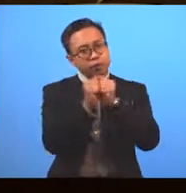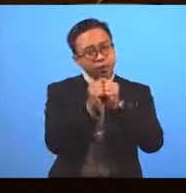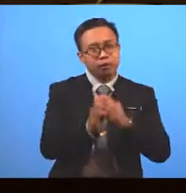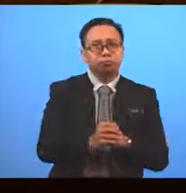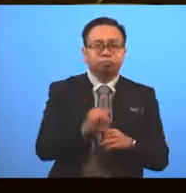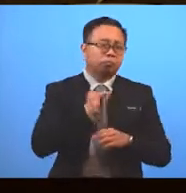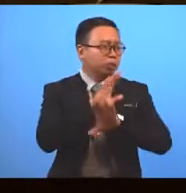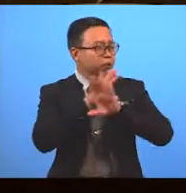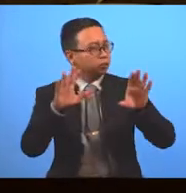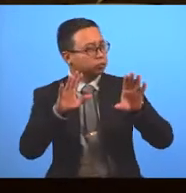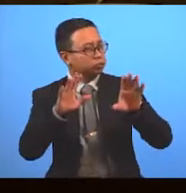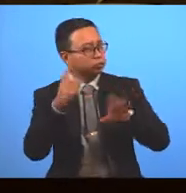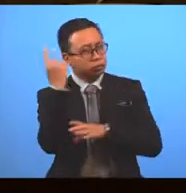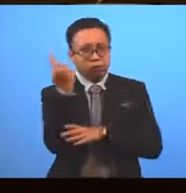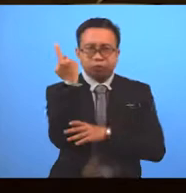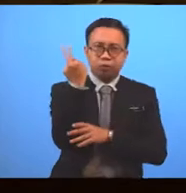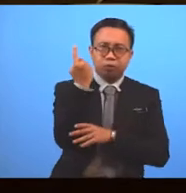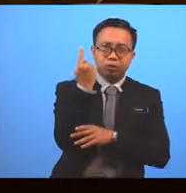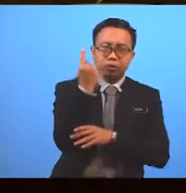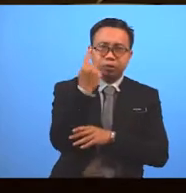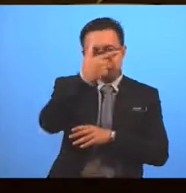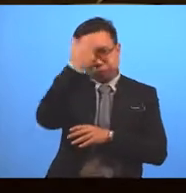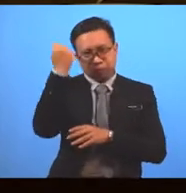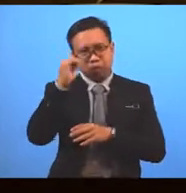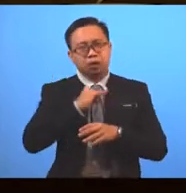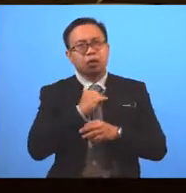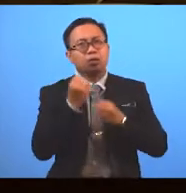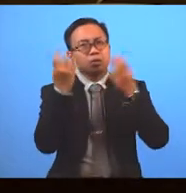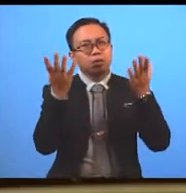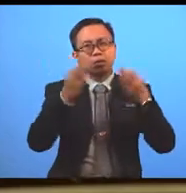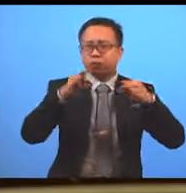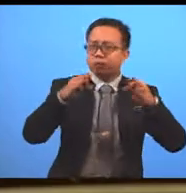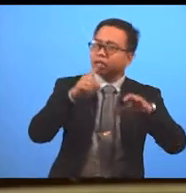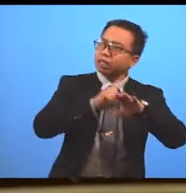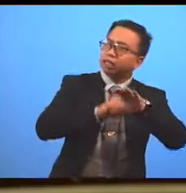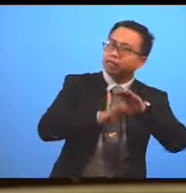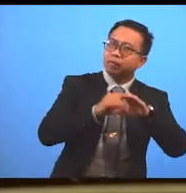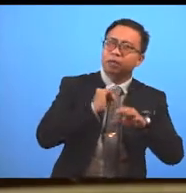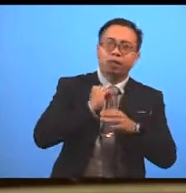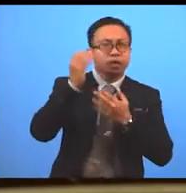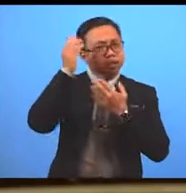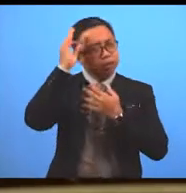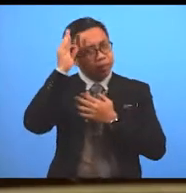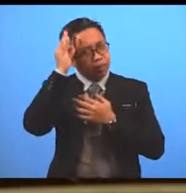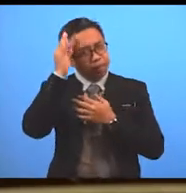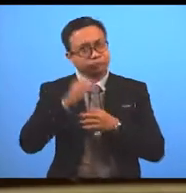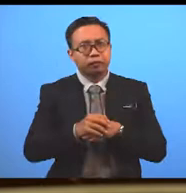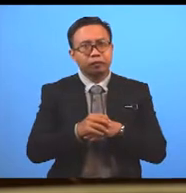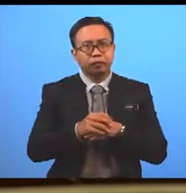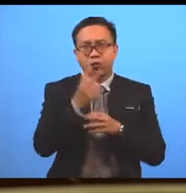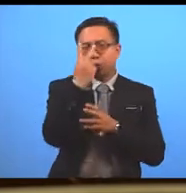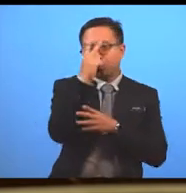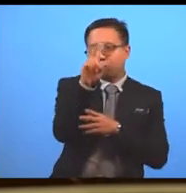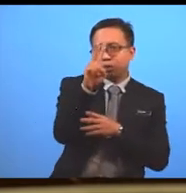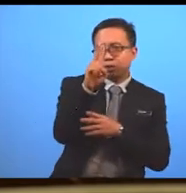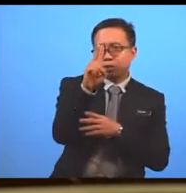don't go to the cinema often because I don't have a lot of free time And I think that since you can watch